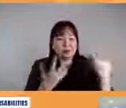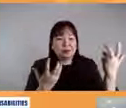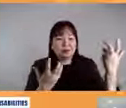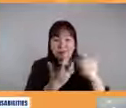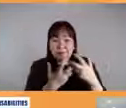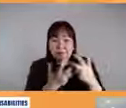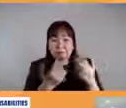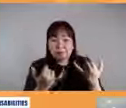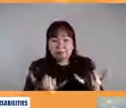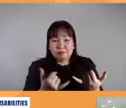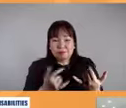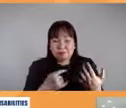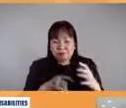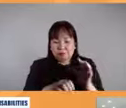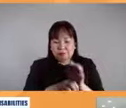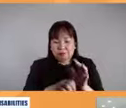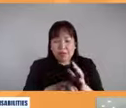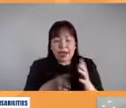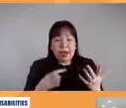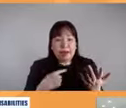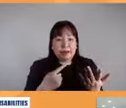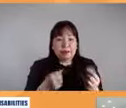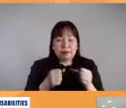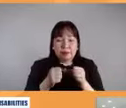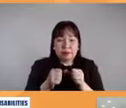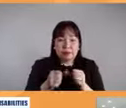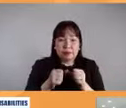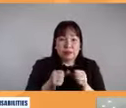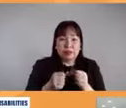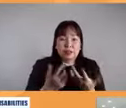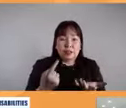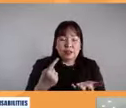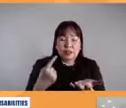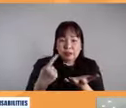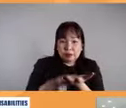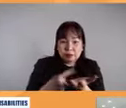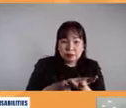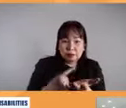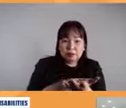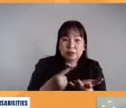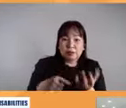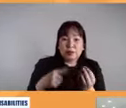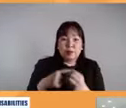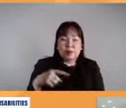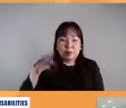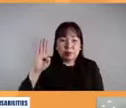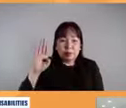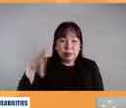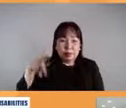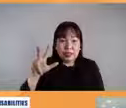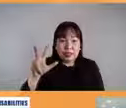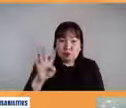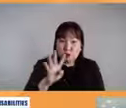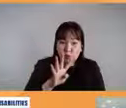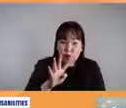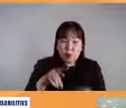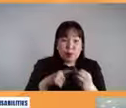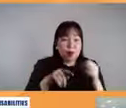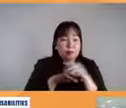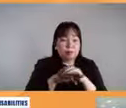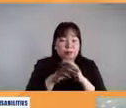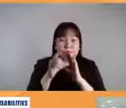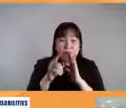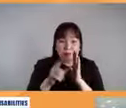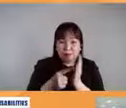disabilities like for example may ongoing ngayon na mga talks and discussions about BP344 which is the accessibility law where